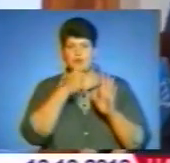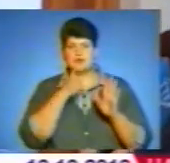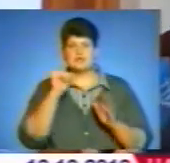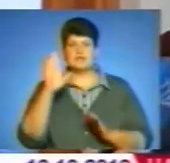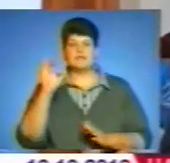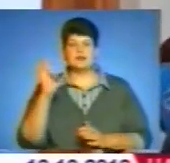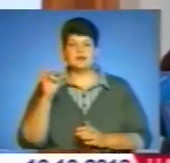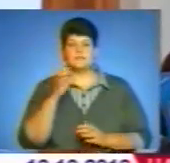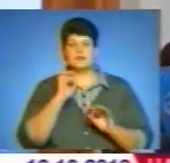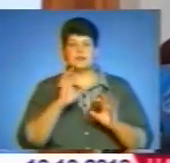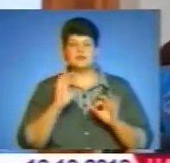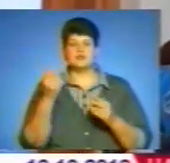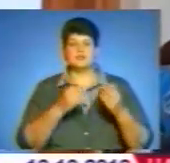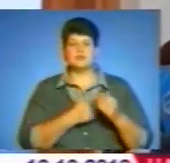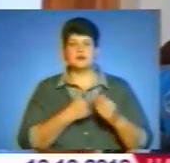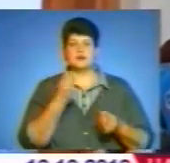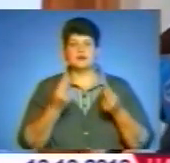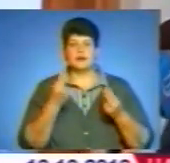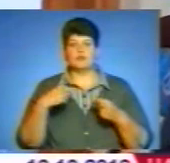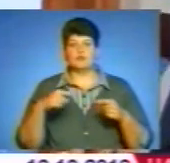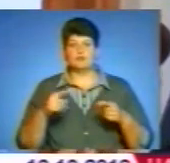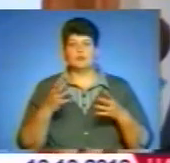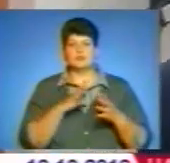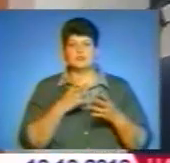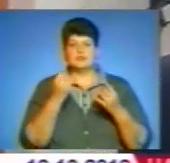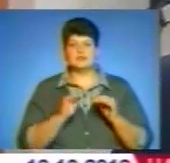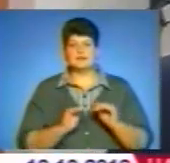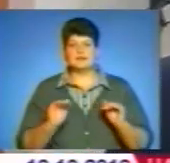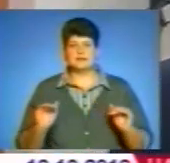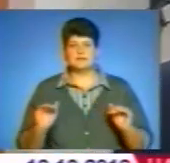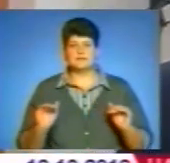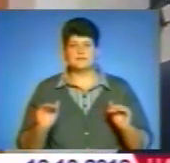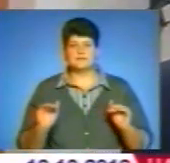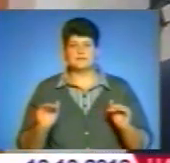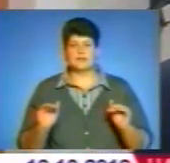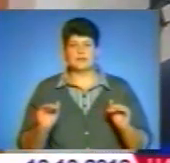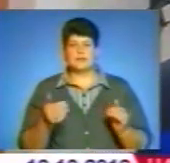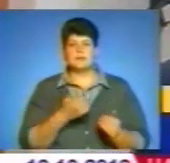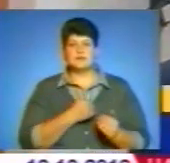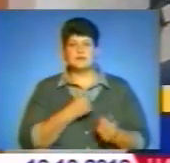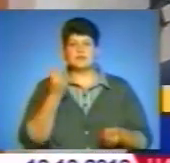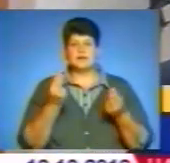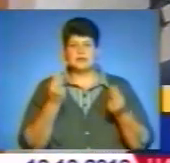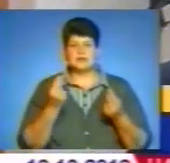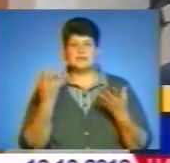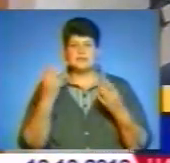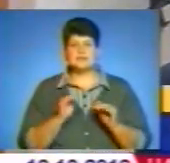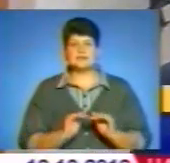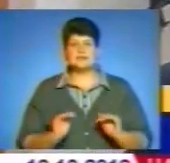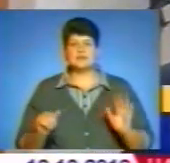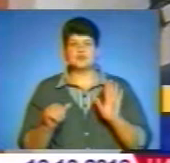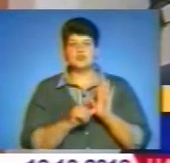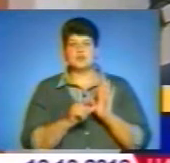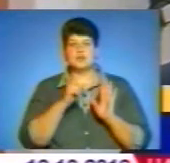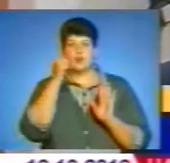кращим гравцем чемпіонату світу у 2007 році. Іван розповів, що бажання грати у футбол з'явилось ще у